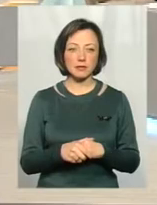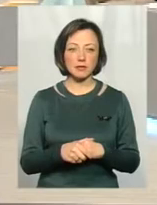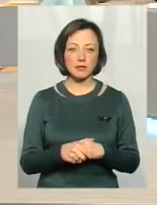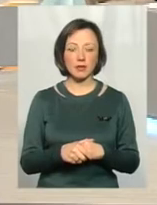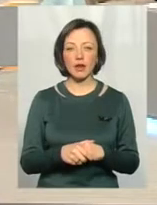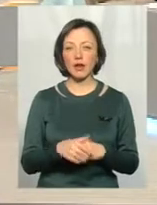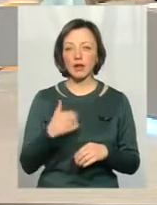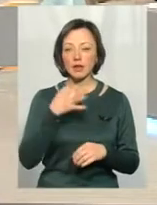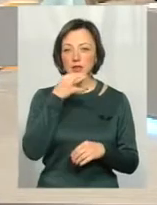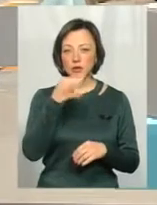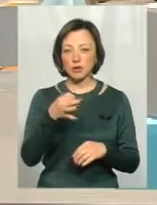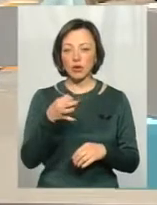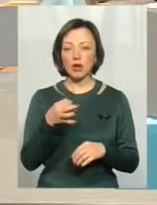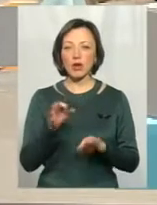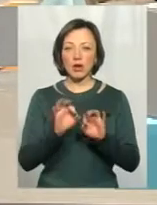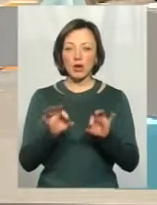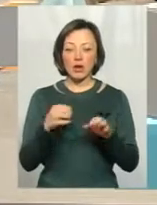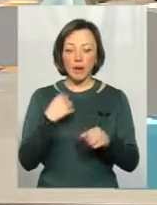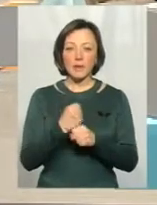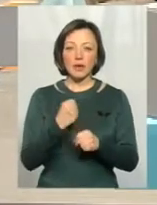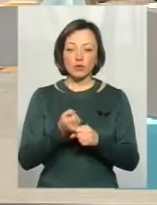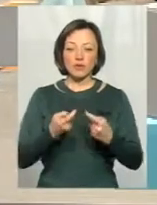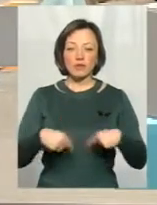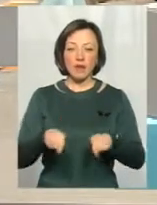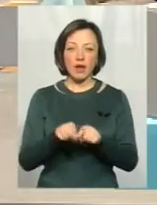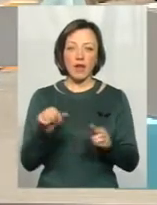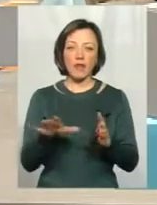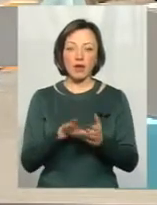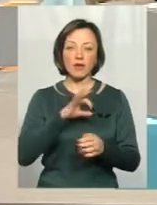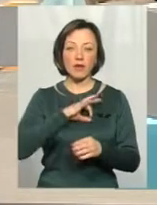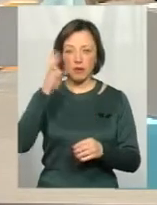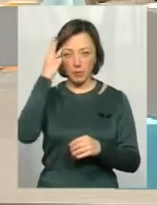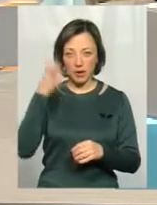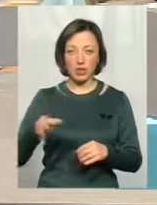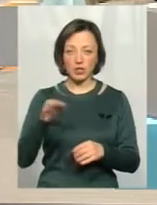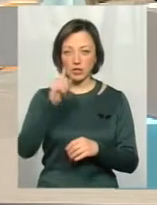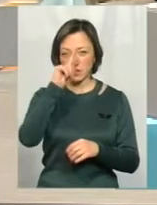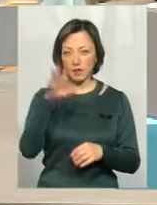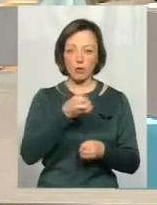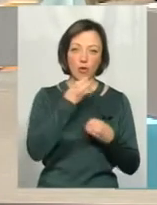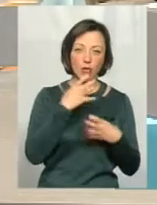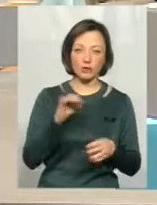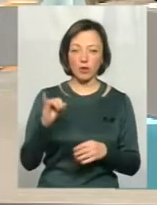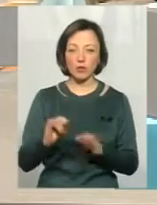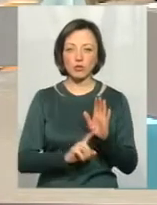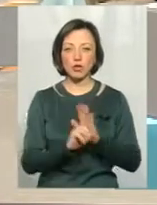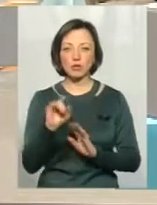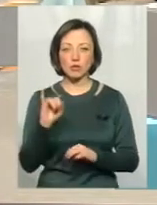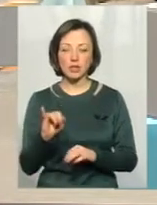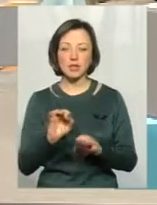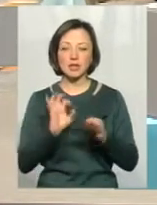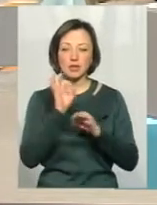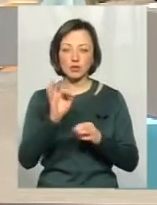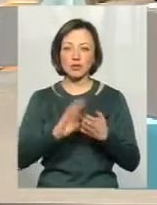повертневого, тому що працюю в сфері енергофективності. І Хмельниччина, вона славиться і хорошим, і поганим. Починаючи з поганого, скажу, що